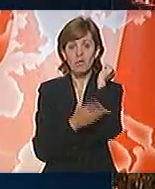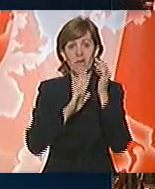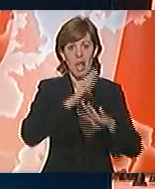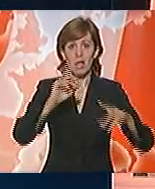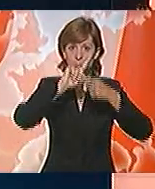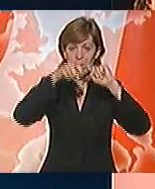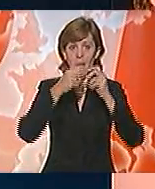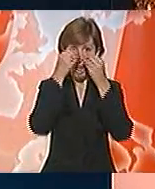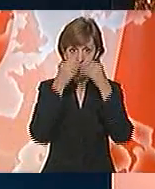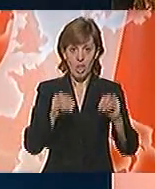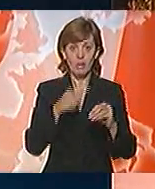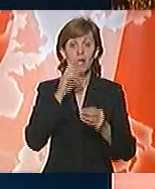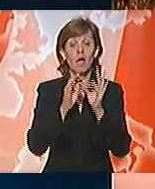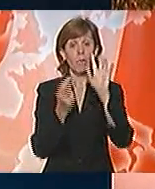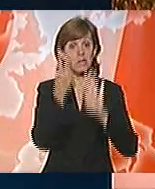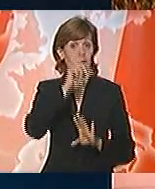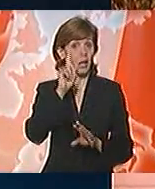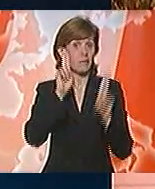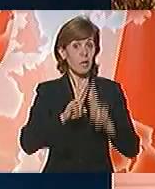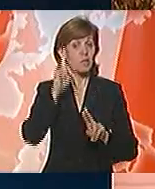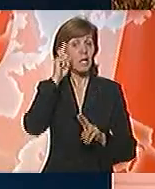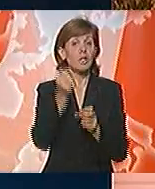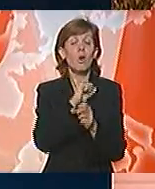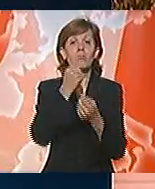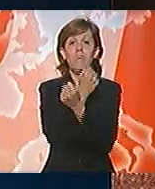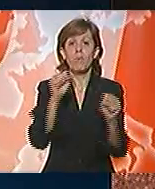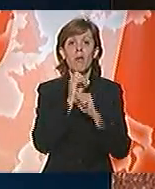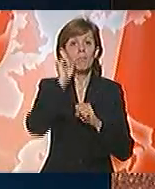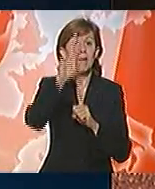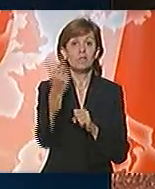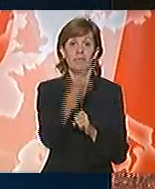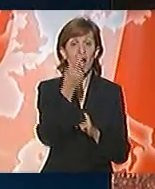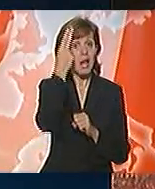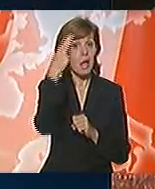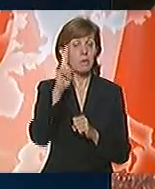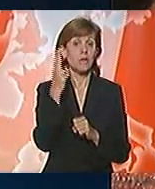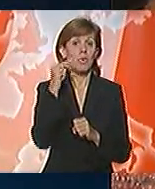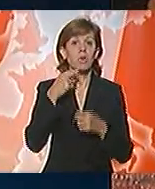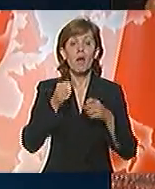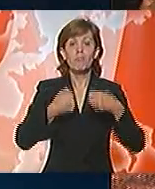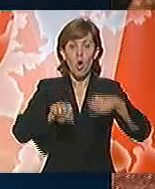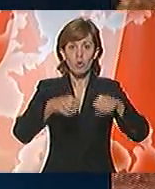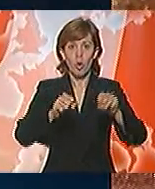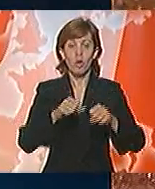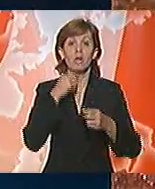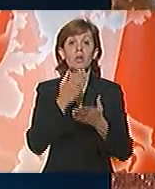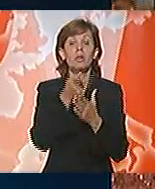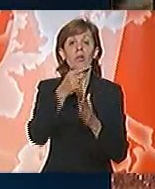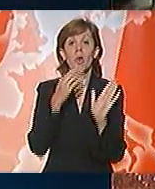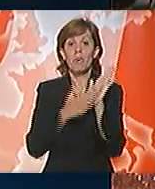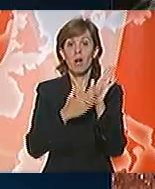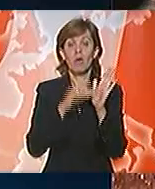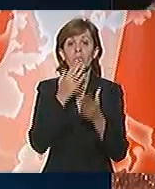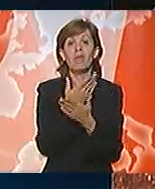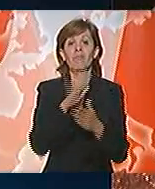šteta. Kako B92 nezvorično saznaje, bombu su bacila dva nepoznata napadača sa motocikla u pokretu i tom prilikom